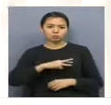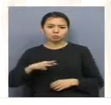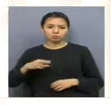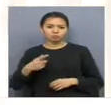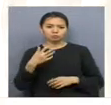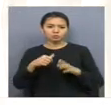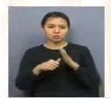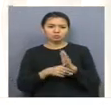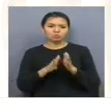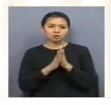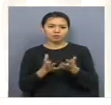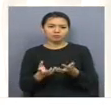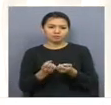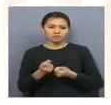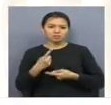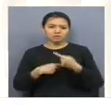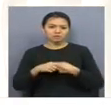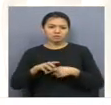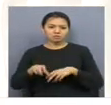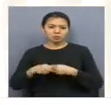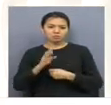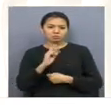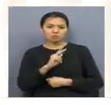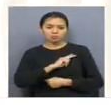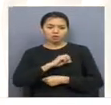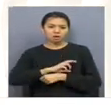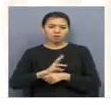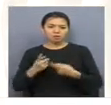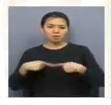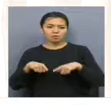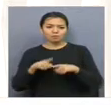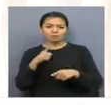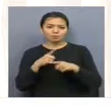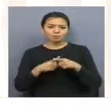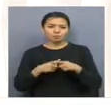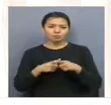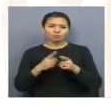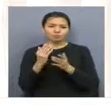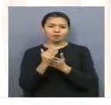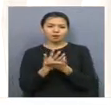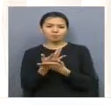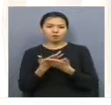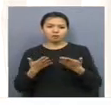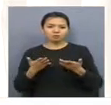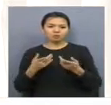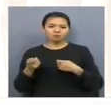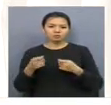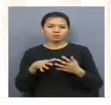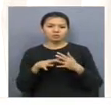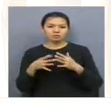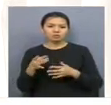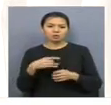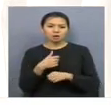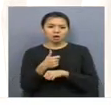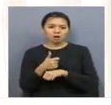56 отыншы беру үші қайтарылатын болады. Жұмыс пен қамтыуды үйлестір және әлюметтік бағдарламалар басқармасы мен аудан қала